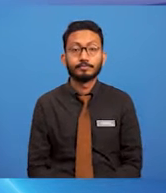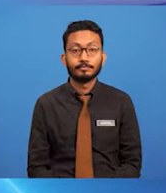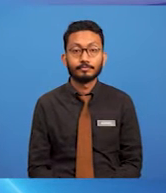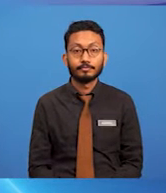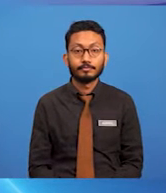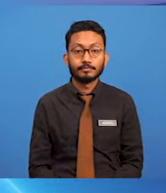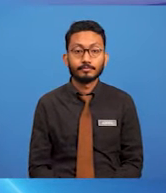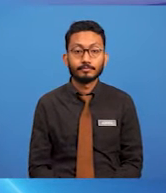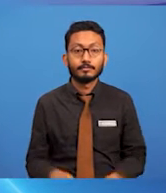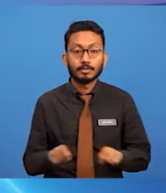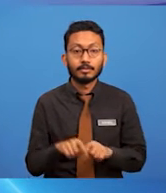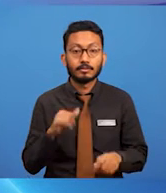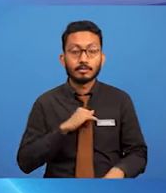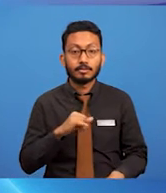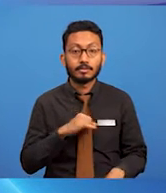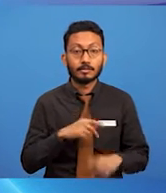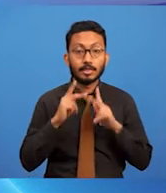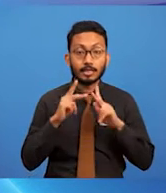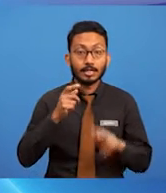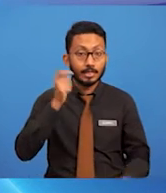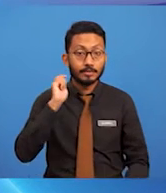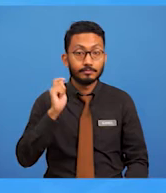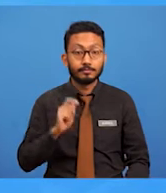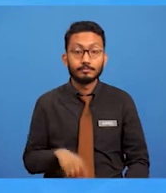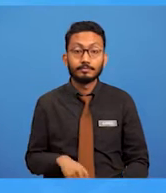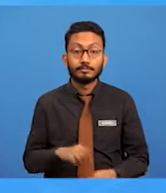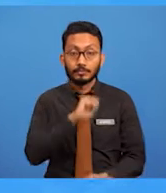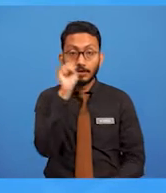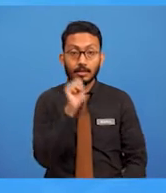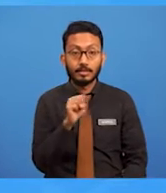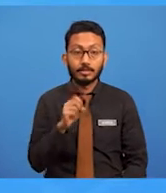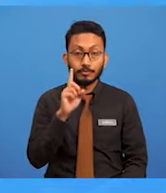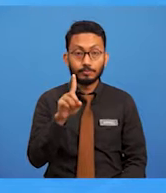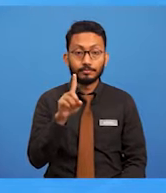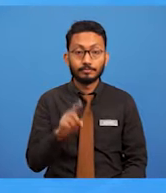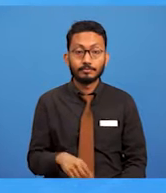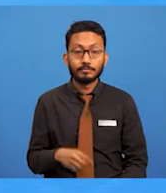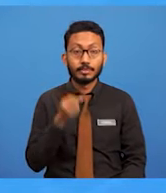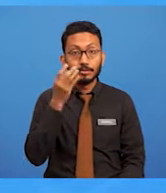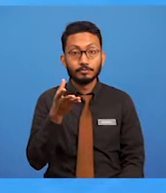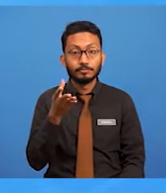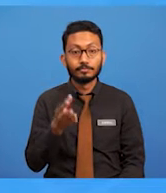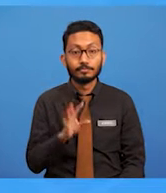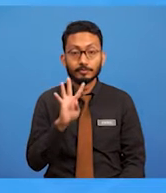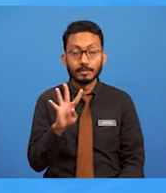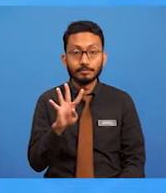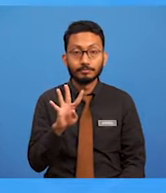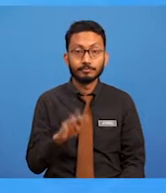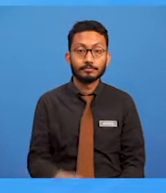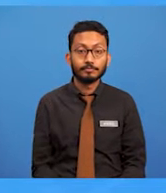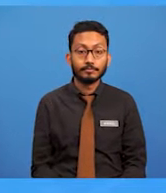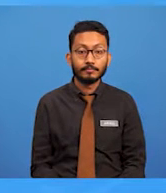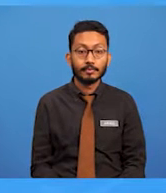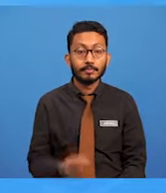seperti yang saya katakan tadi, soalan yang pertama, nyatakan empat jenis